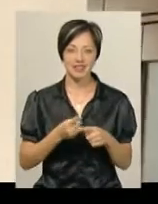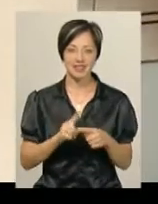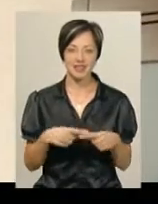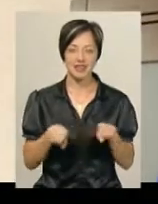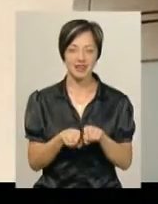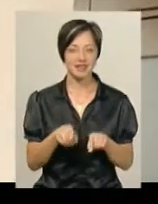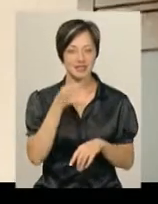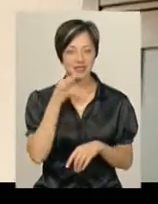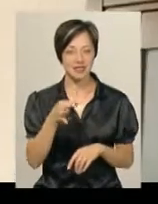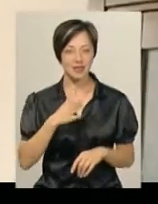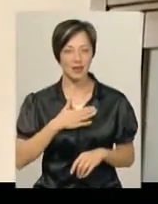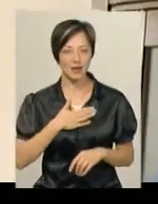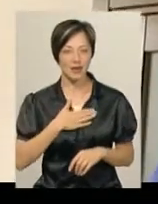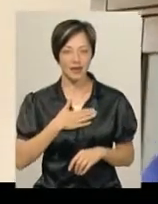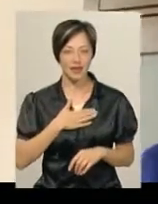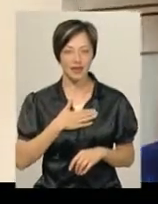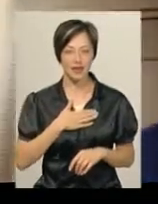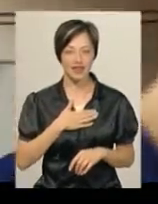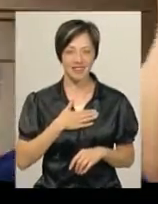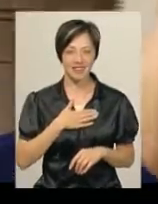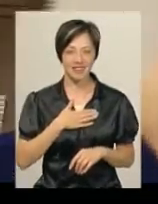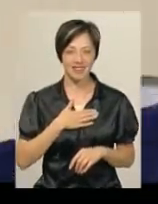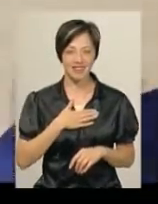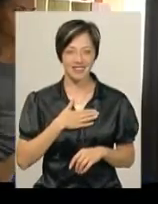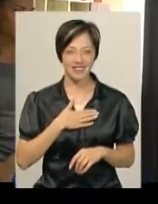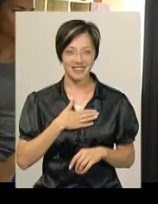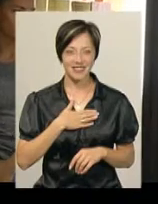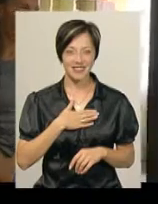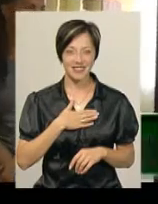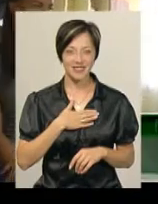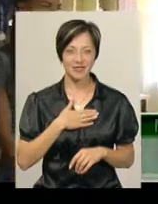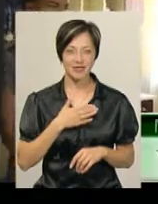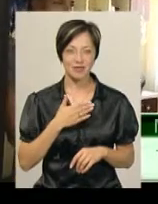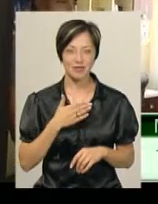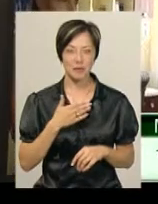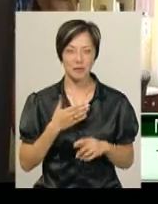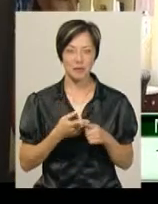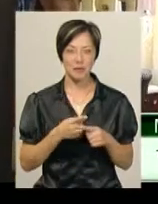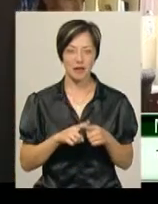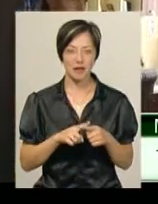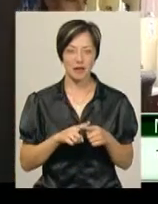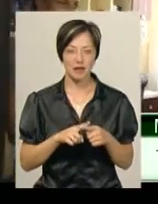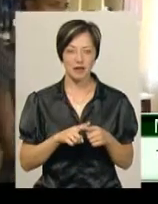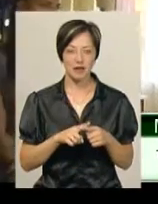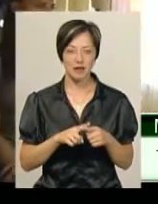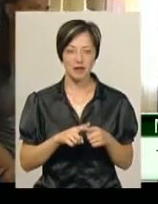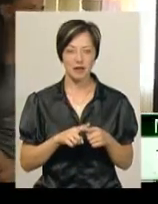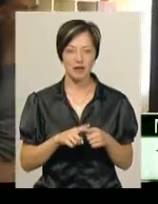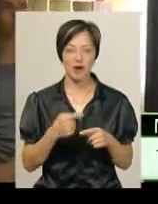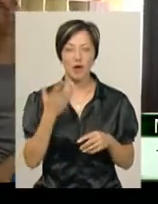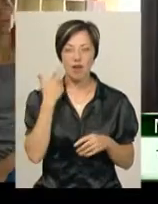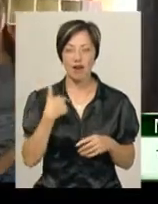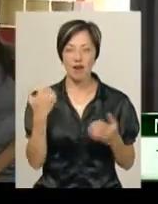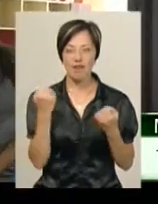прелість. Я отримав її після того, як виграв Юнацьку